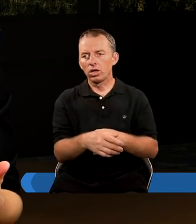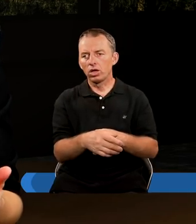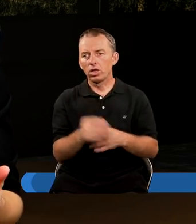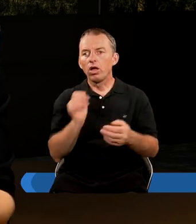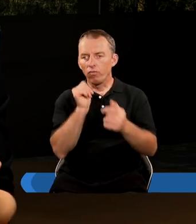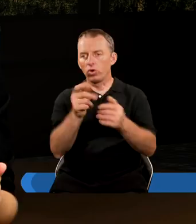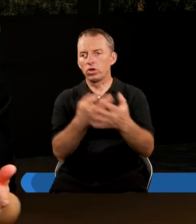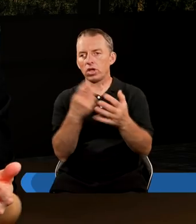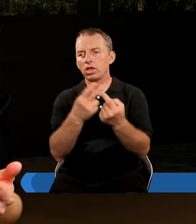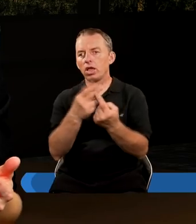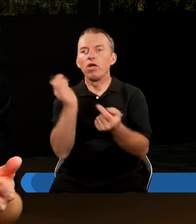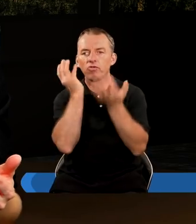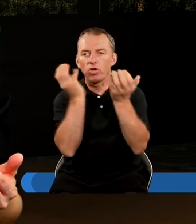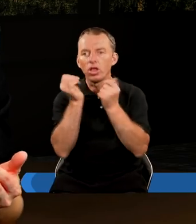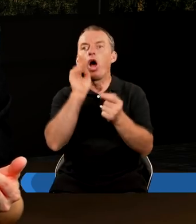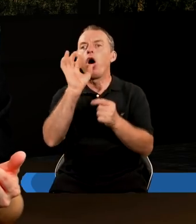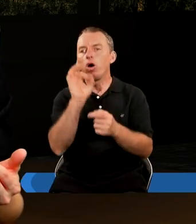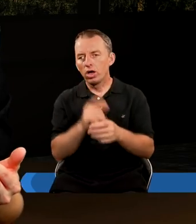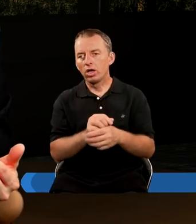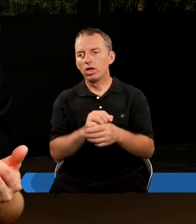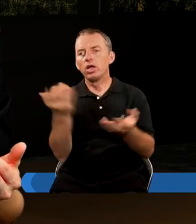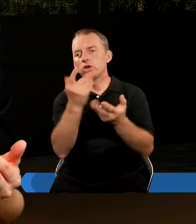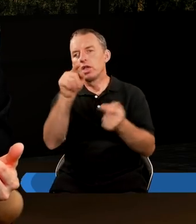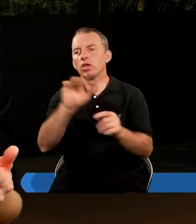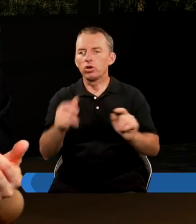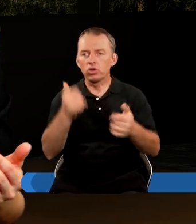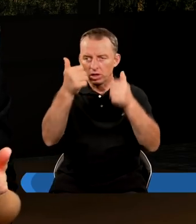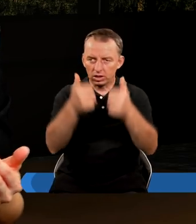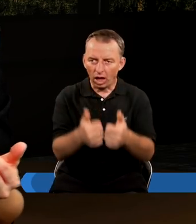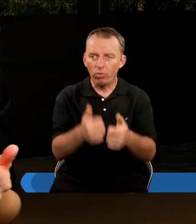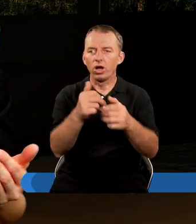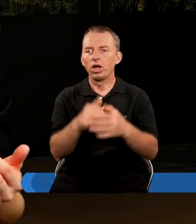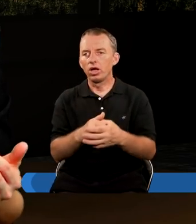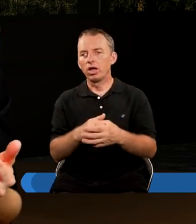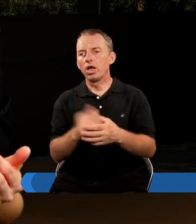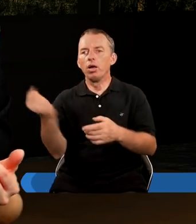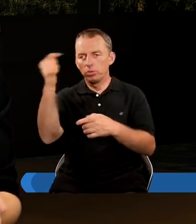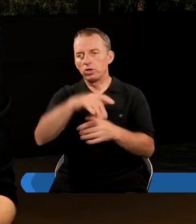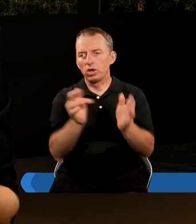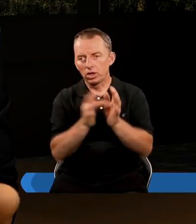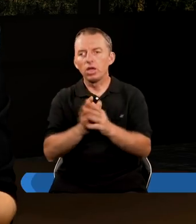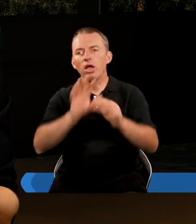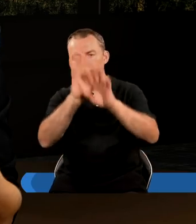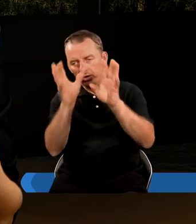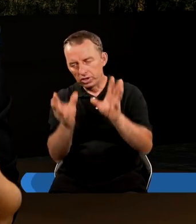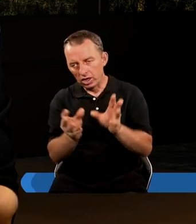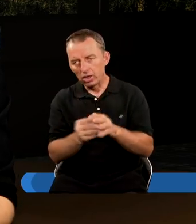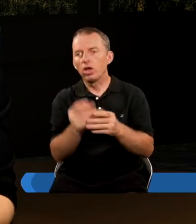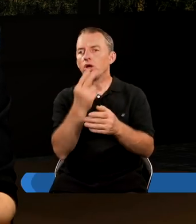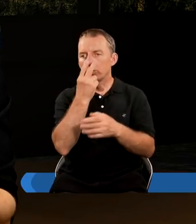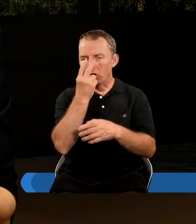włączymy telewizor i zobaczymy w wiadomościach, o, gdzieś tam coś się stało, bo przyszedł Chrystus, tylko wszyscy